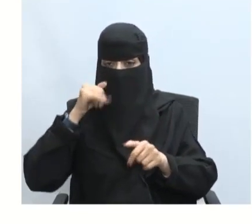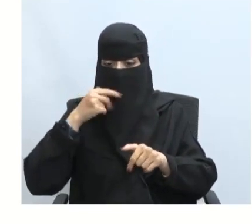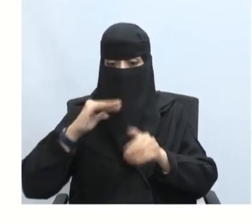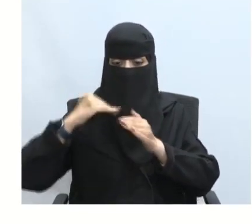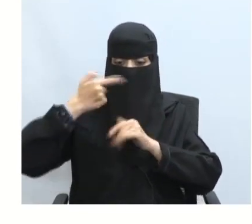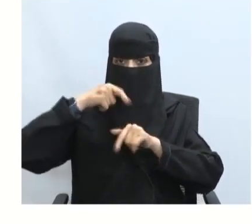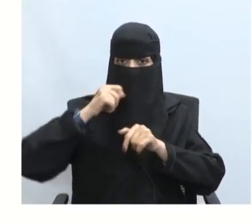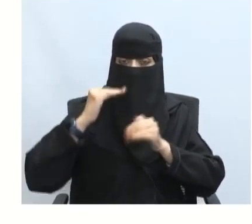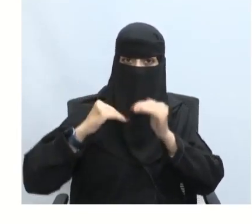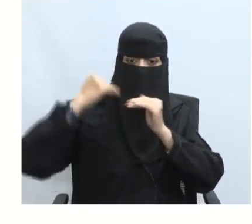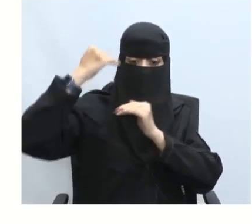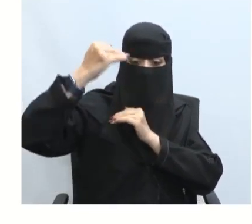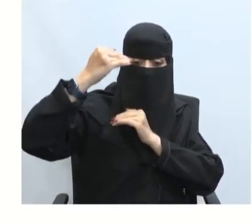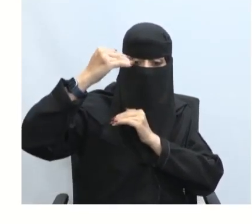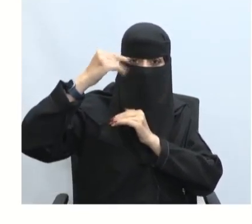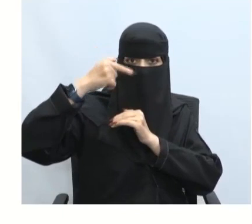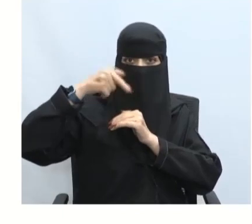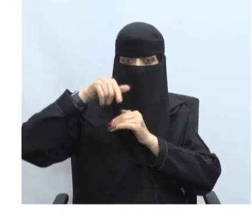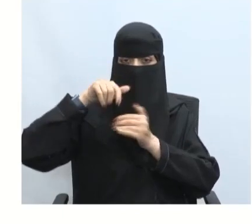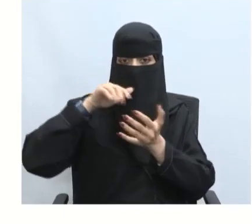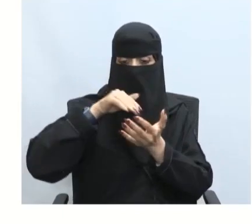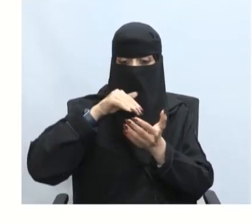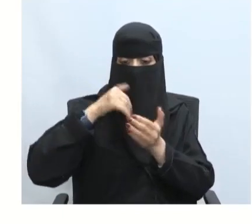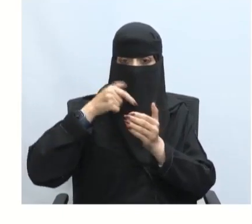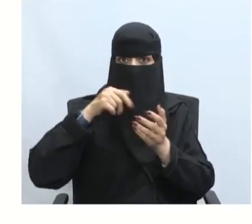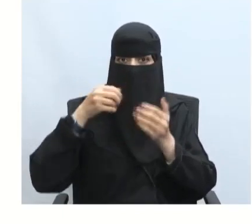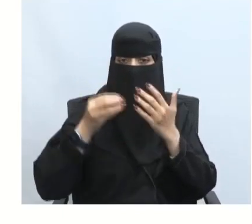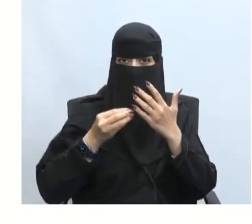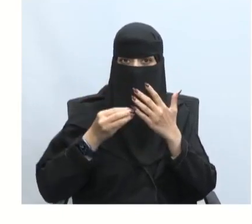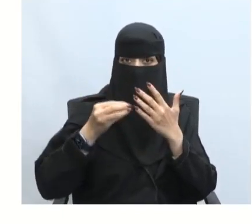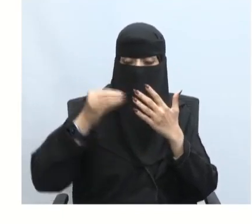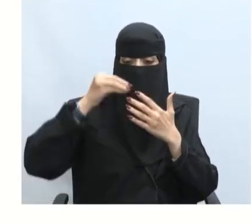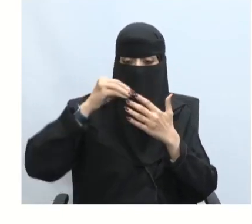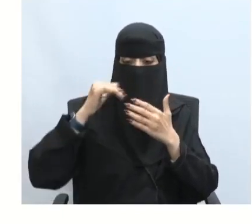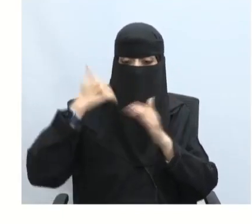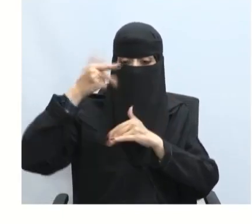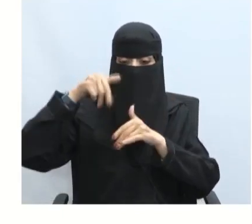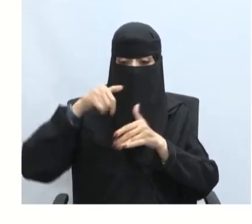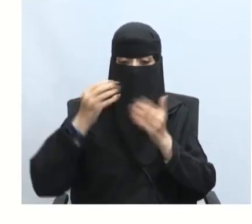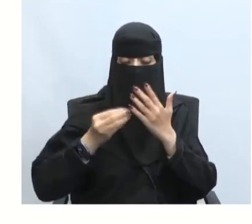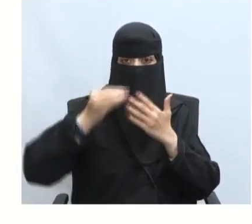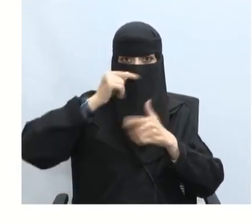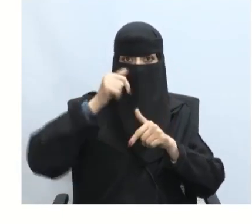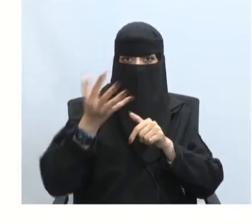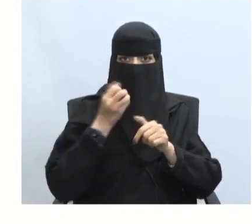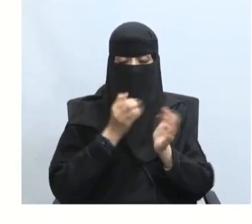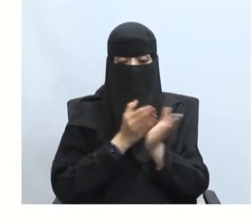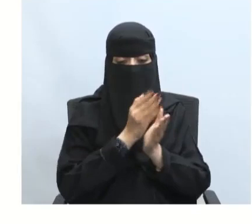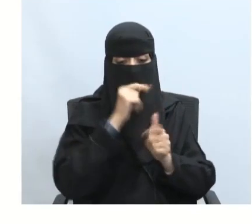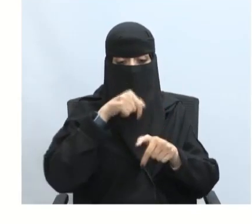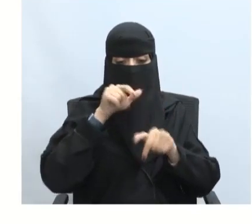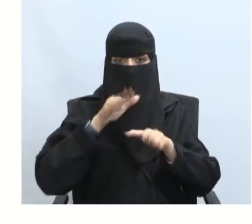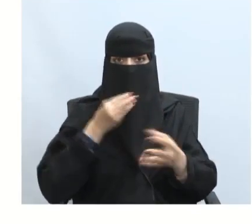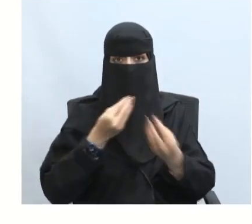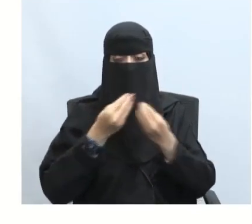أفصح للمجتمع عن وجود أزمة نقوم بحلها سويا ومشاركة المجتمع لحل هذه